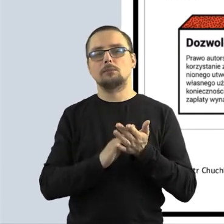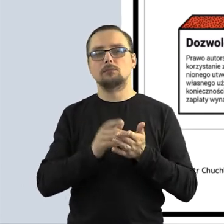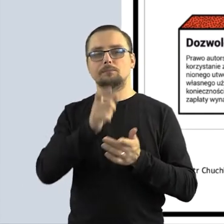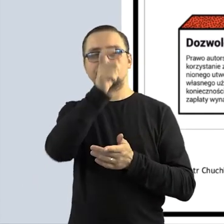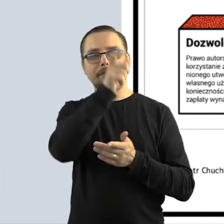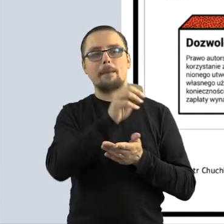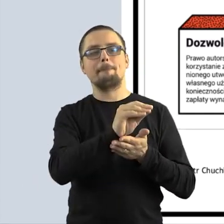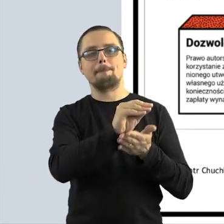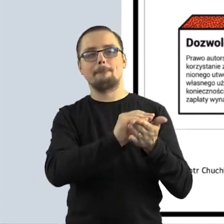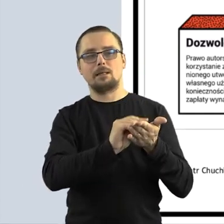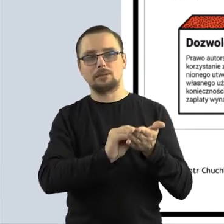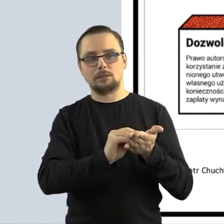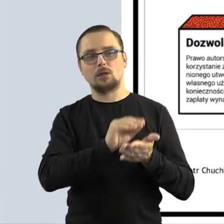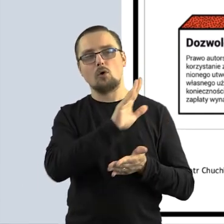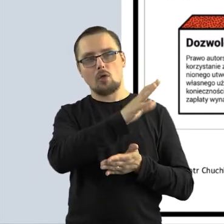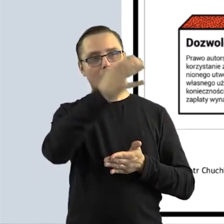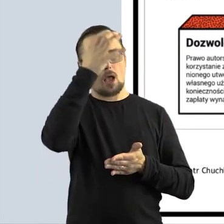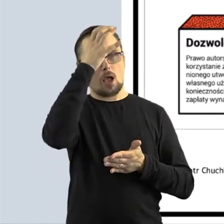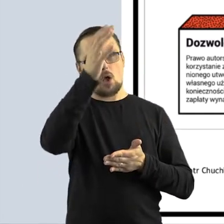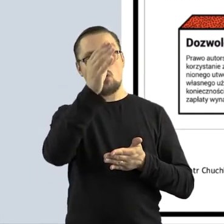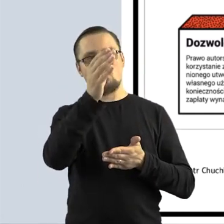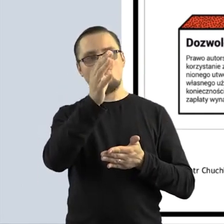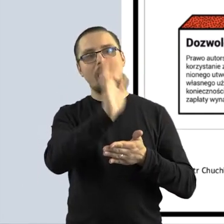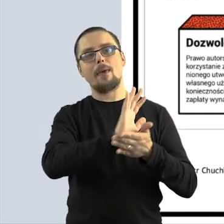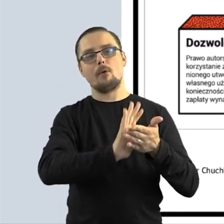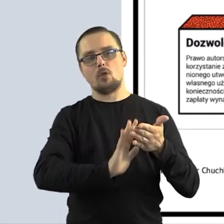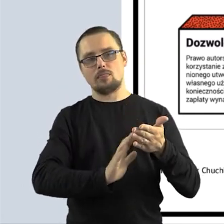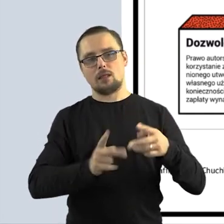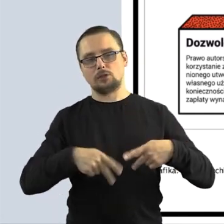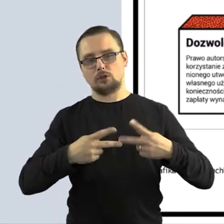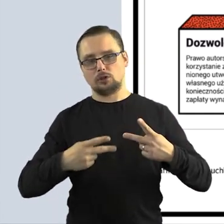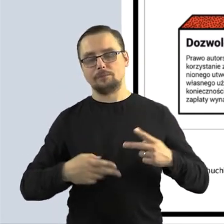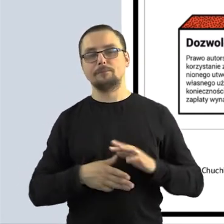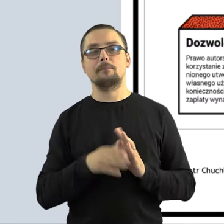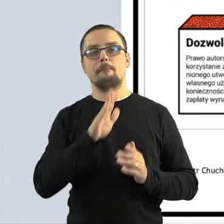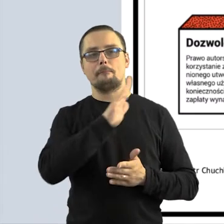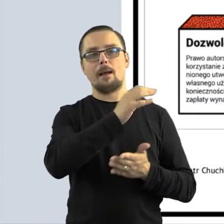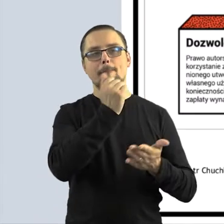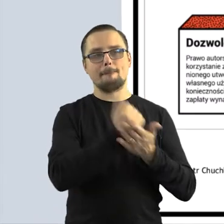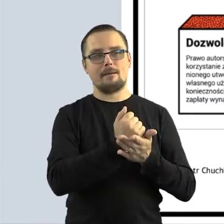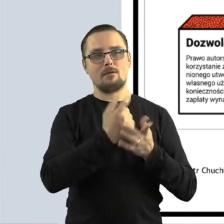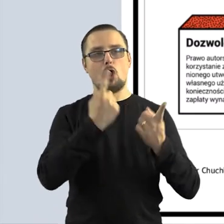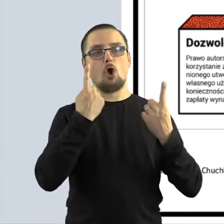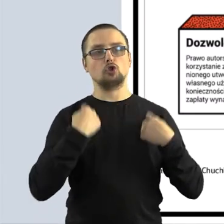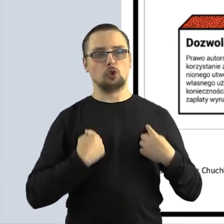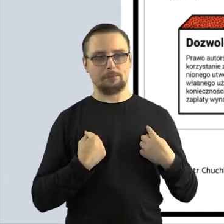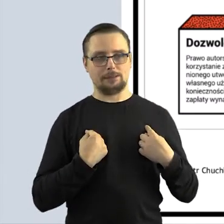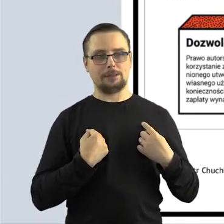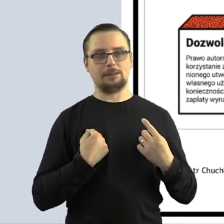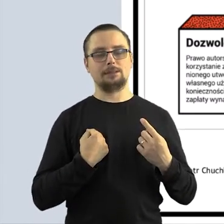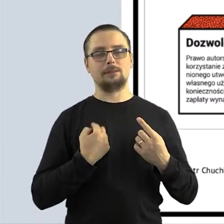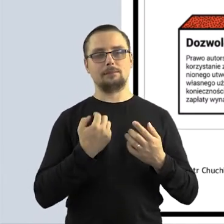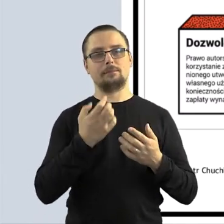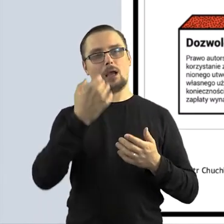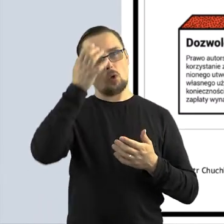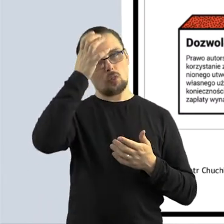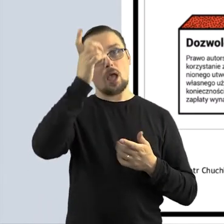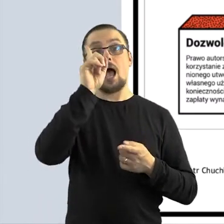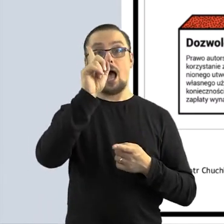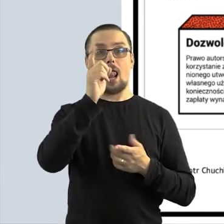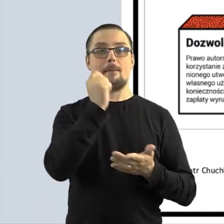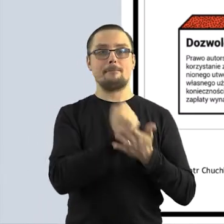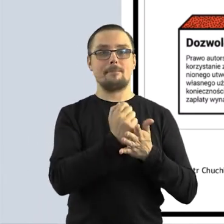twórcą jakiegoś reportażu na przykład i jemu przysługują prawa autorskie osobiste. Natomiast prawa